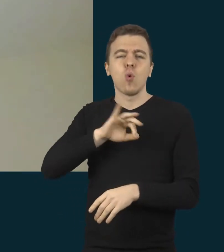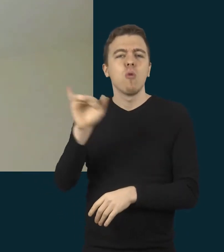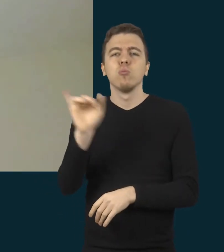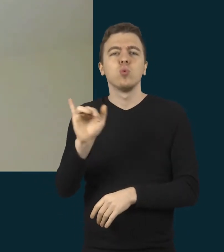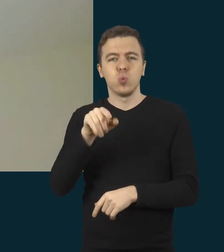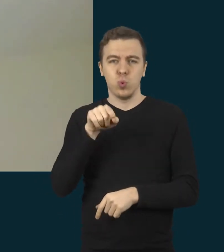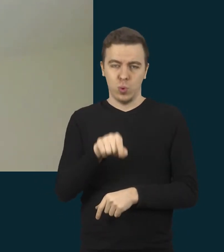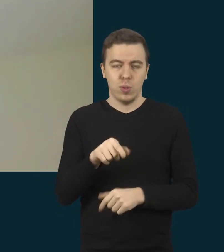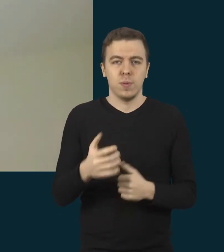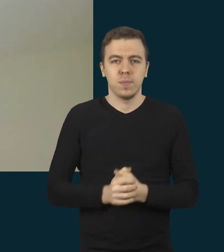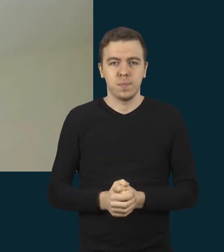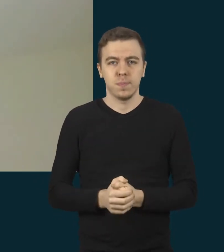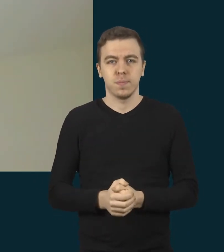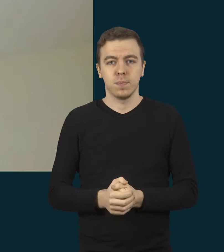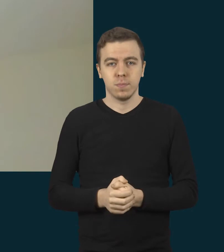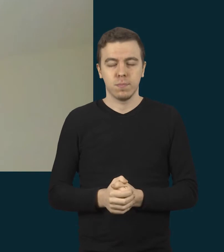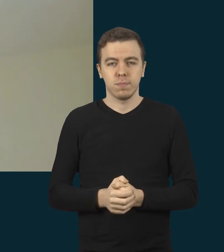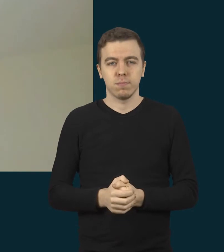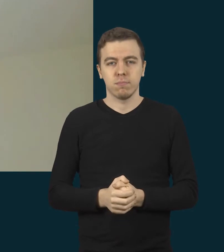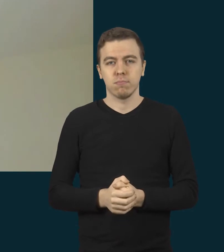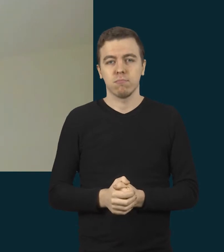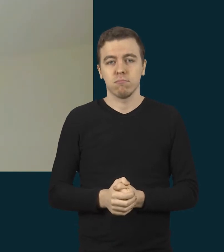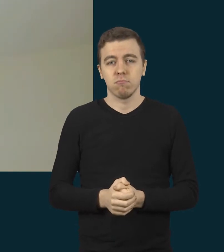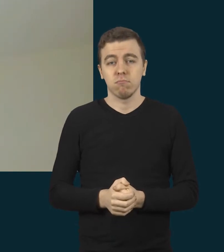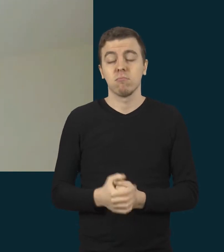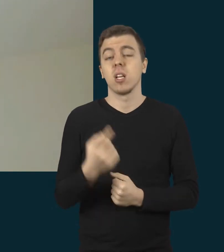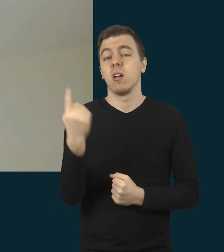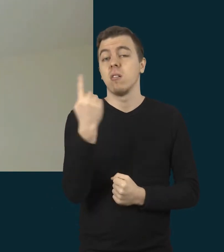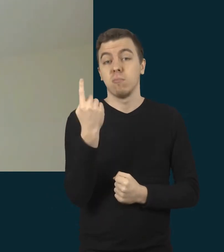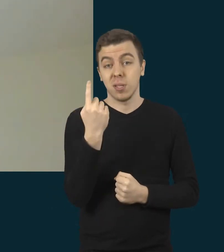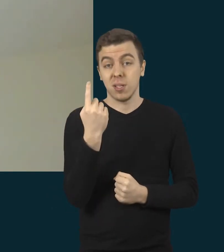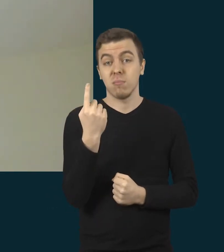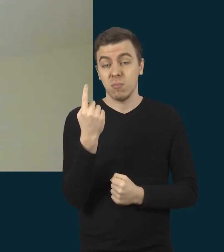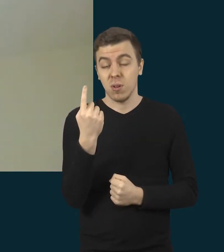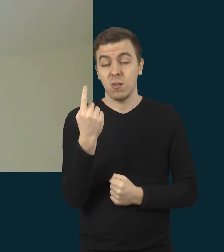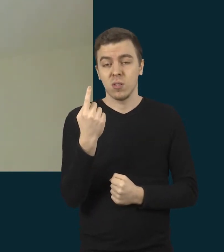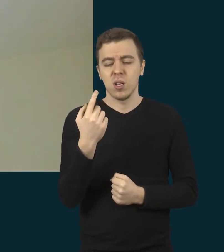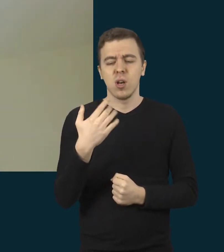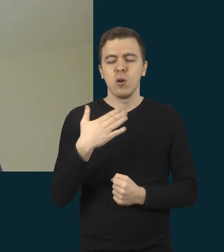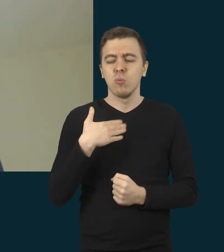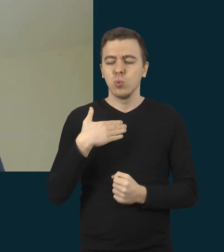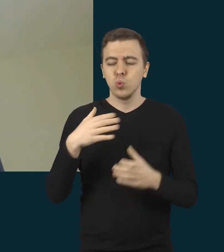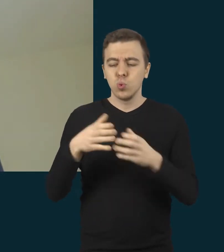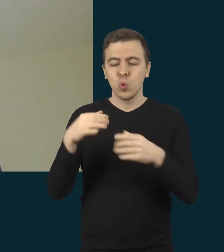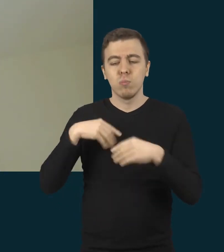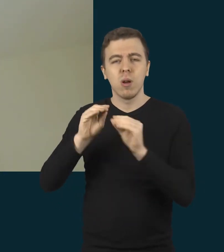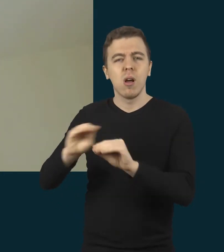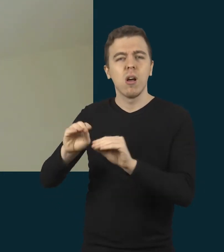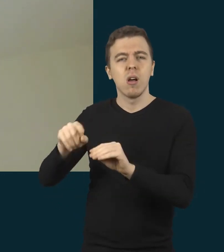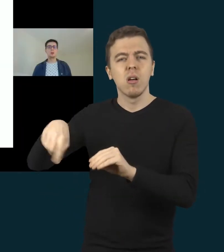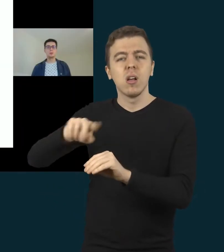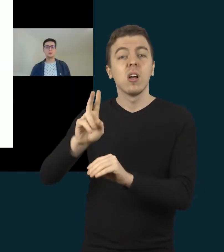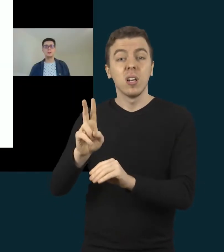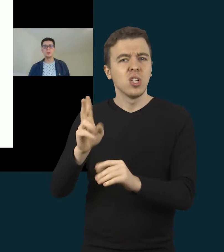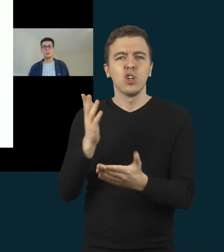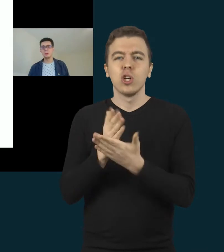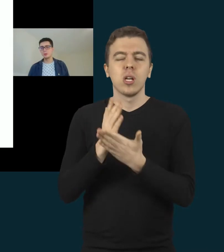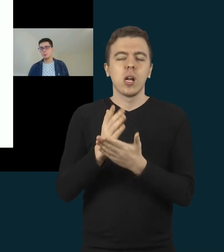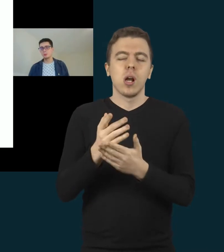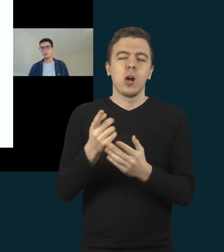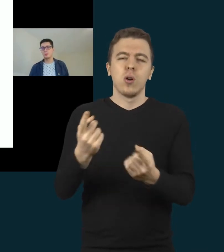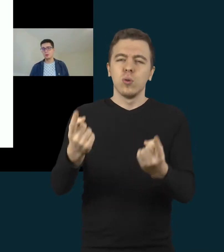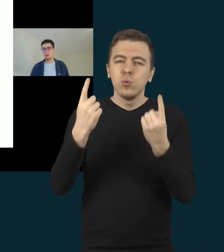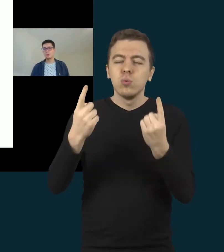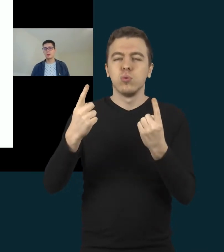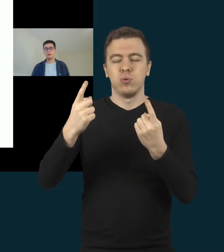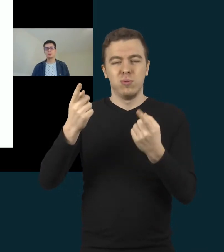tokį nuotolinio mokymo būdą. Tai visų pirma, mūsų tikslinė grupė buvo dideliu ir labai dideliu specialiųjų augdymo